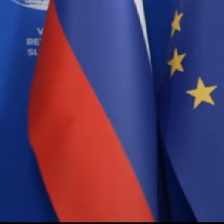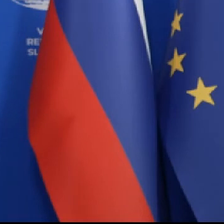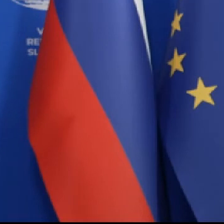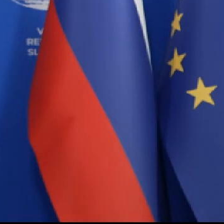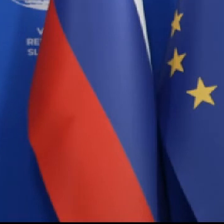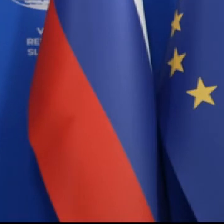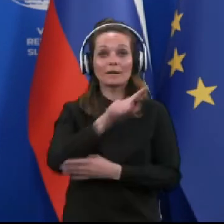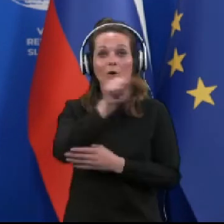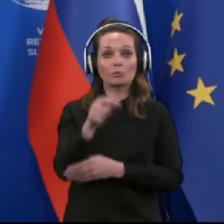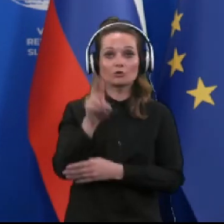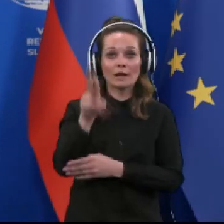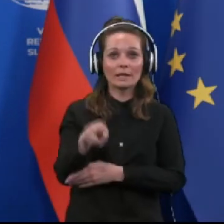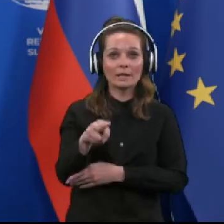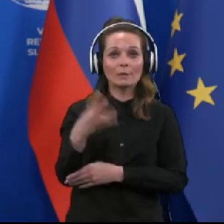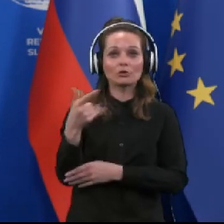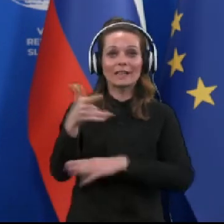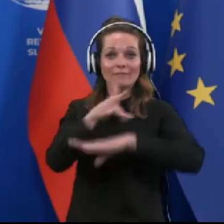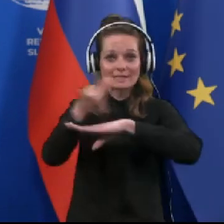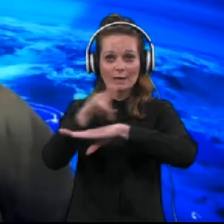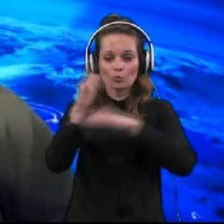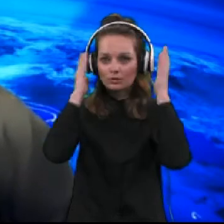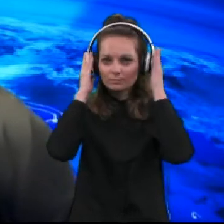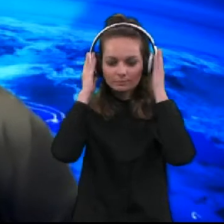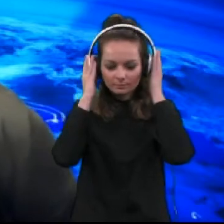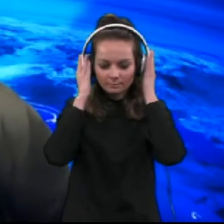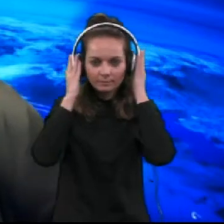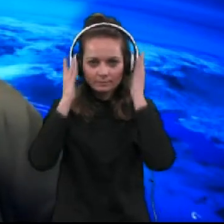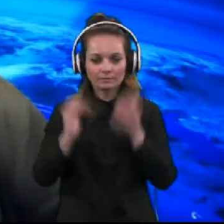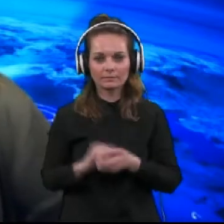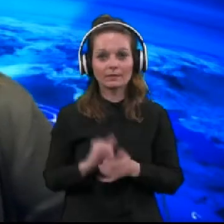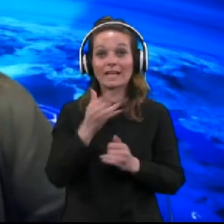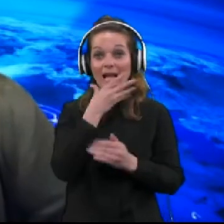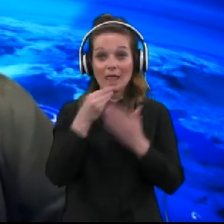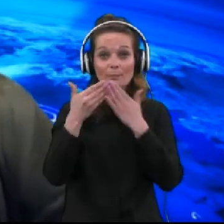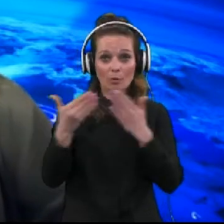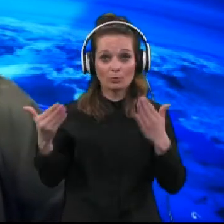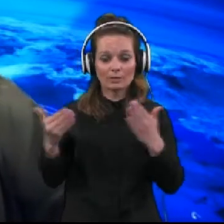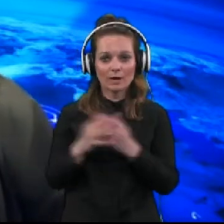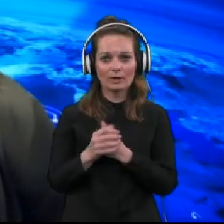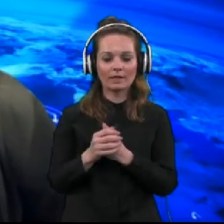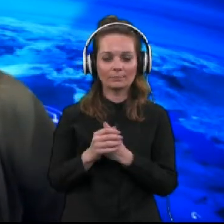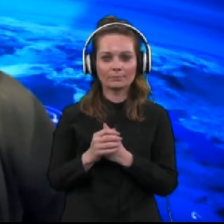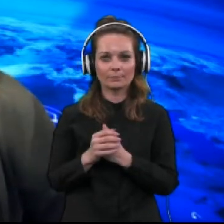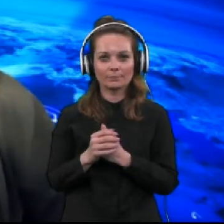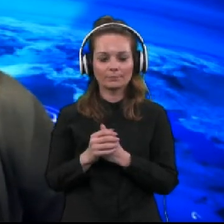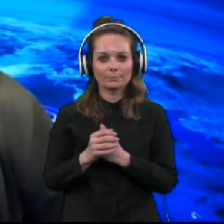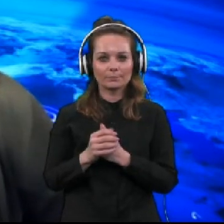Prvo vprašanje imajo na 24 ur. Ja, lepo pozdravljeni se ja še godin še enkrat.